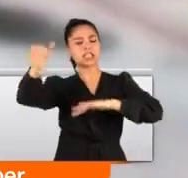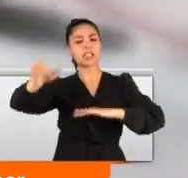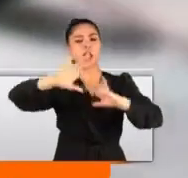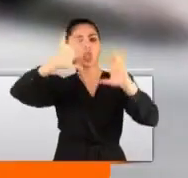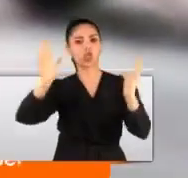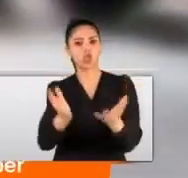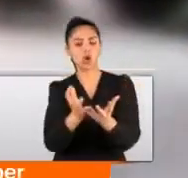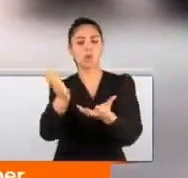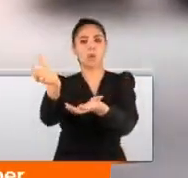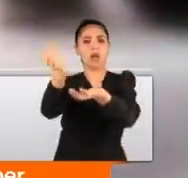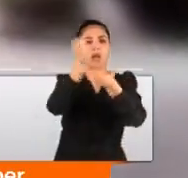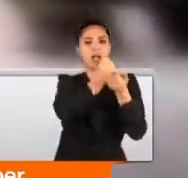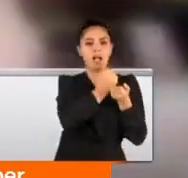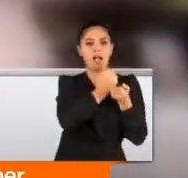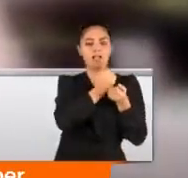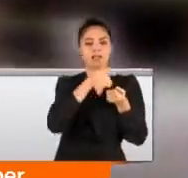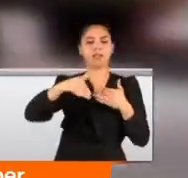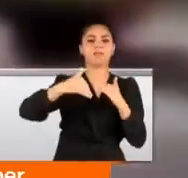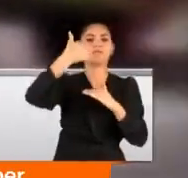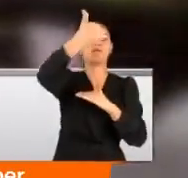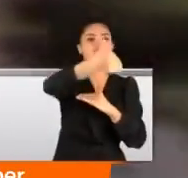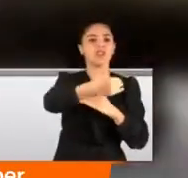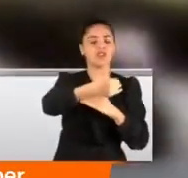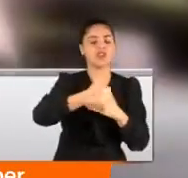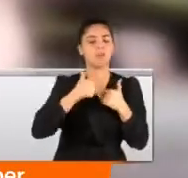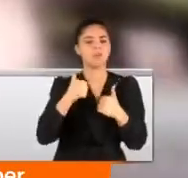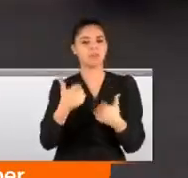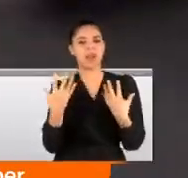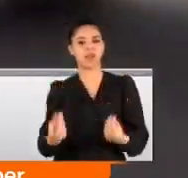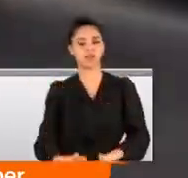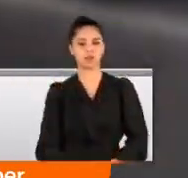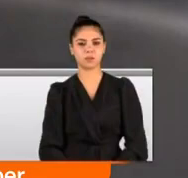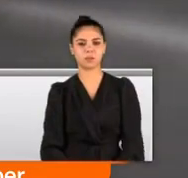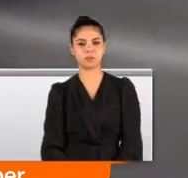alev yanan 30 kiloluk tüpü omzuna alarak restorandan dışarı çıkardı.